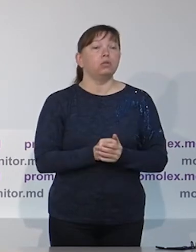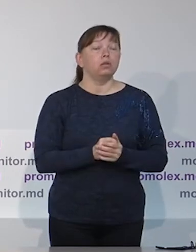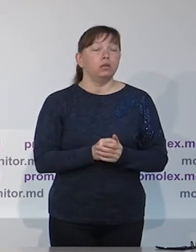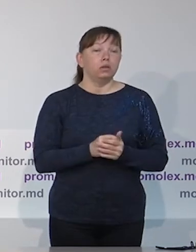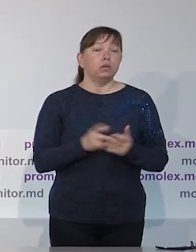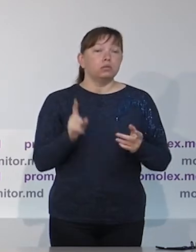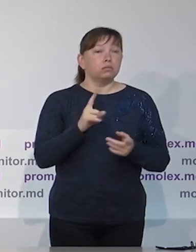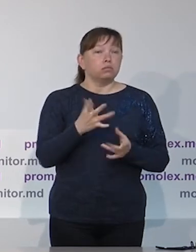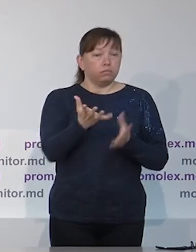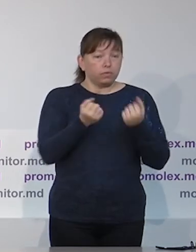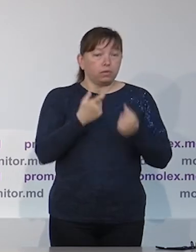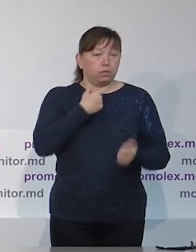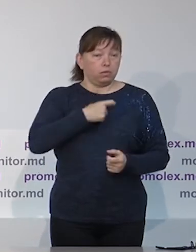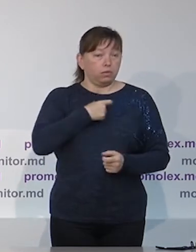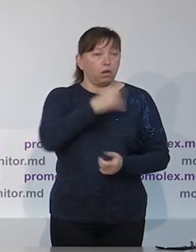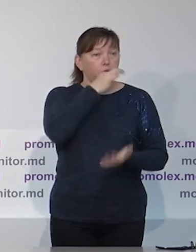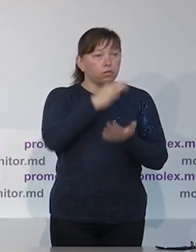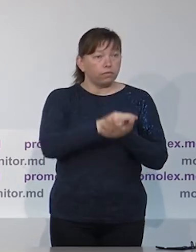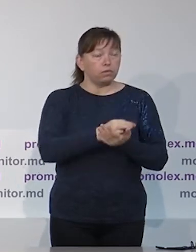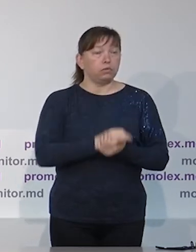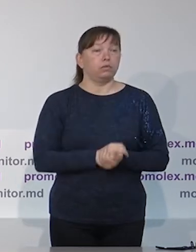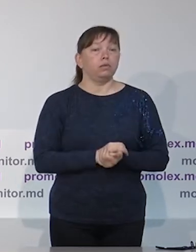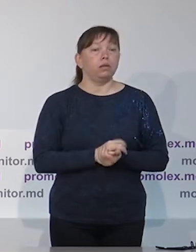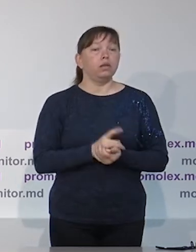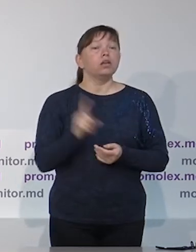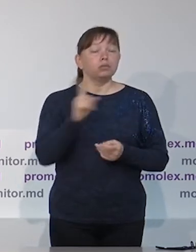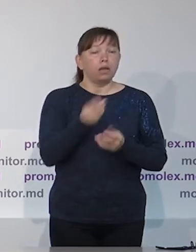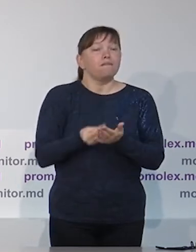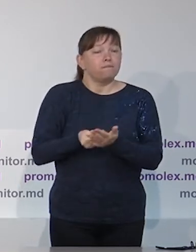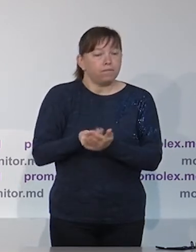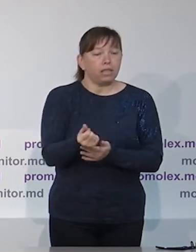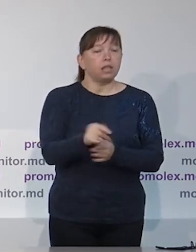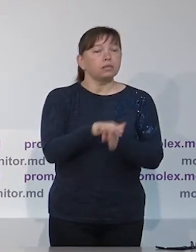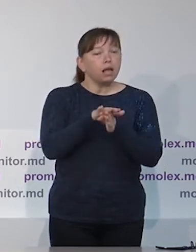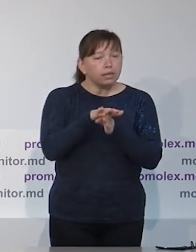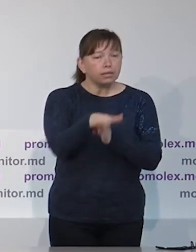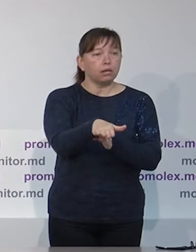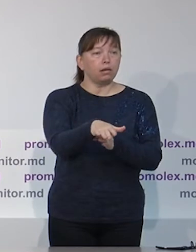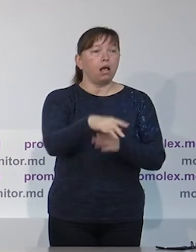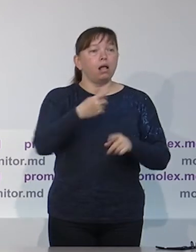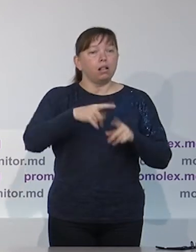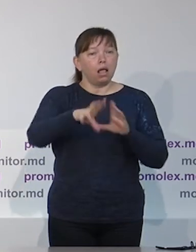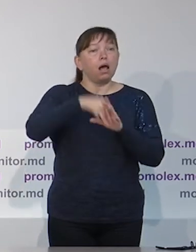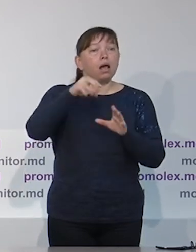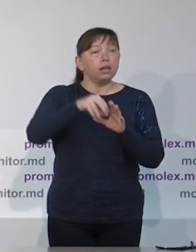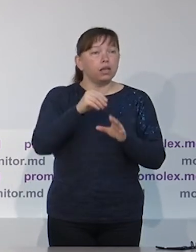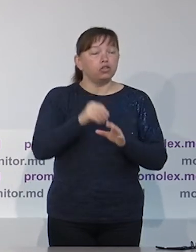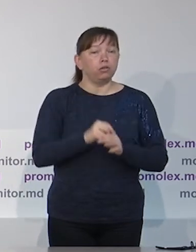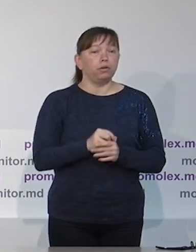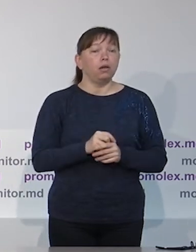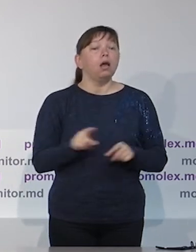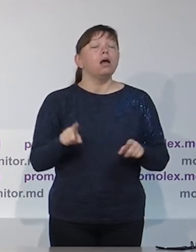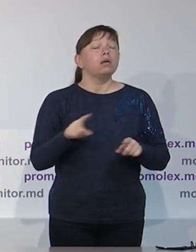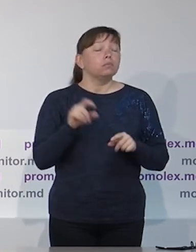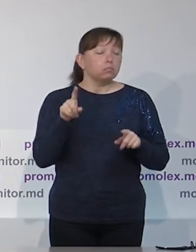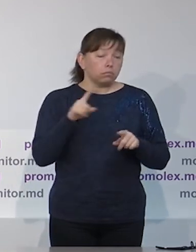Отметим здесь, что необходимо, чтобы правительство взяло на себя